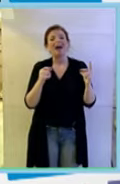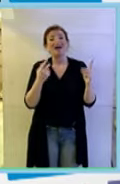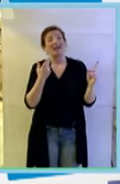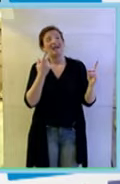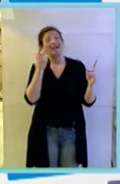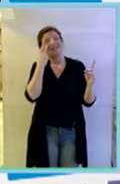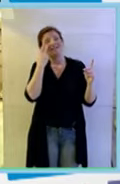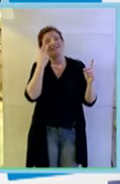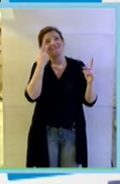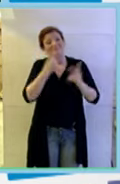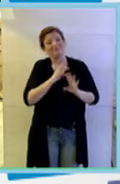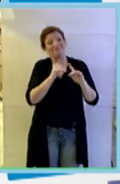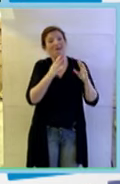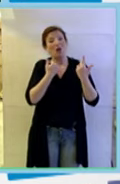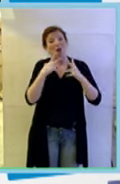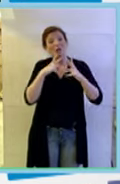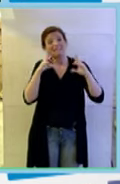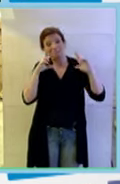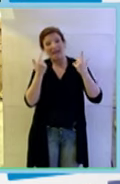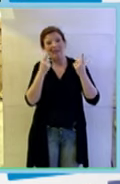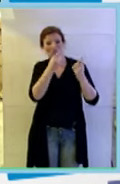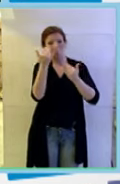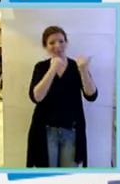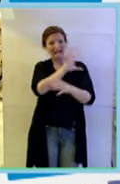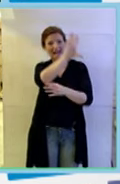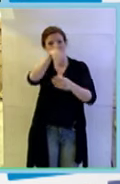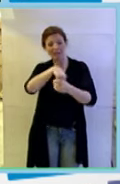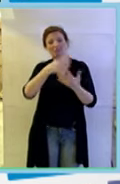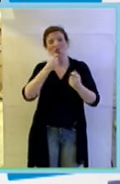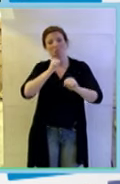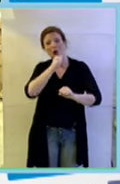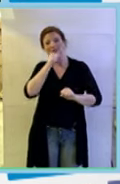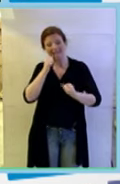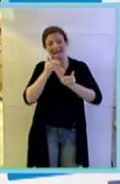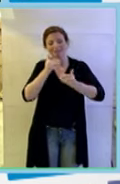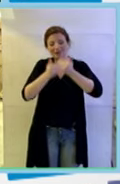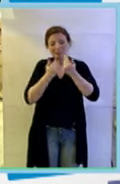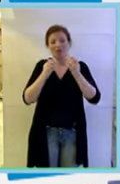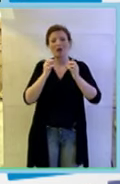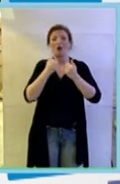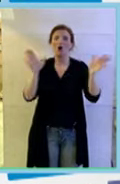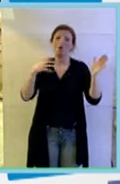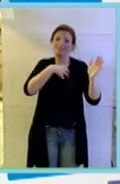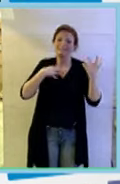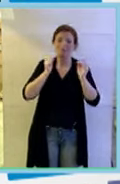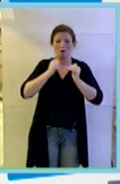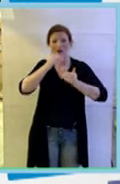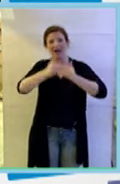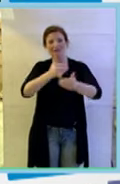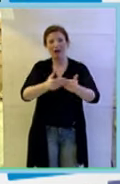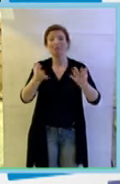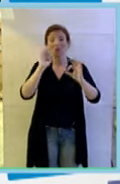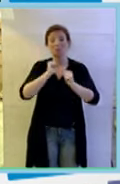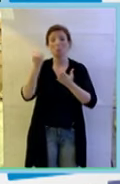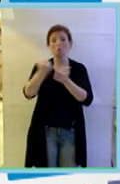alla fine io spero che il tuo passaggio in Parlamento serva davvero a far avanzare l'open access l'open science anche con qualche cosa di un